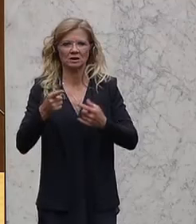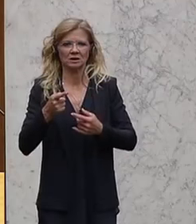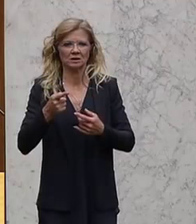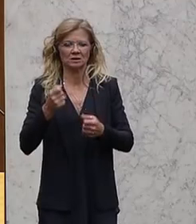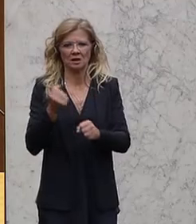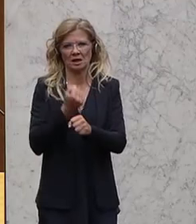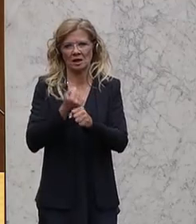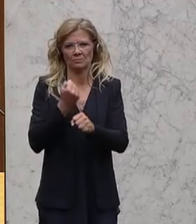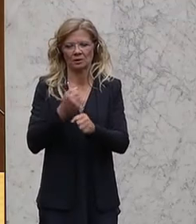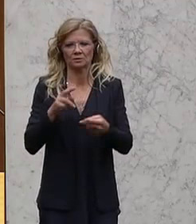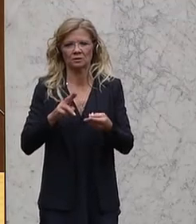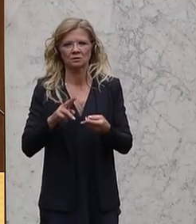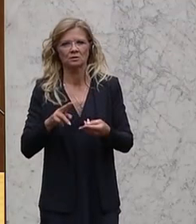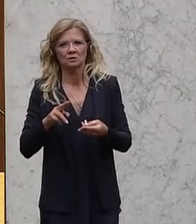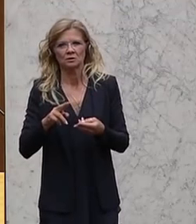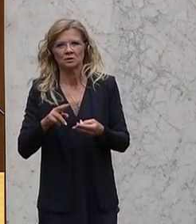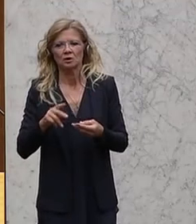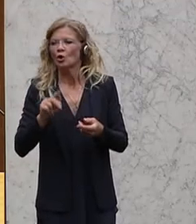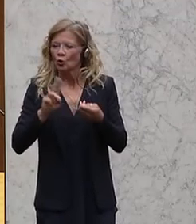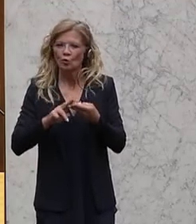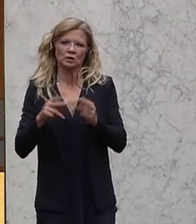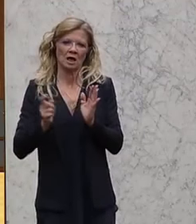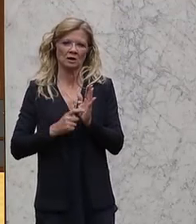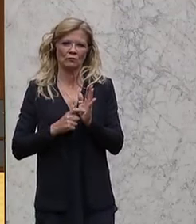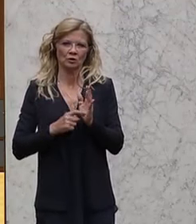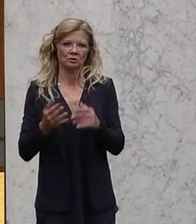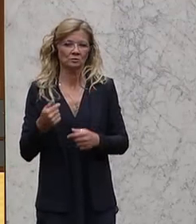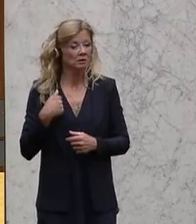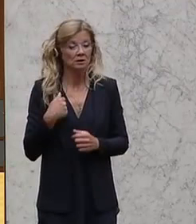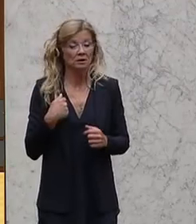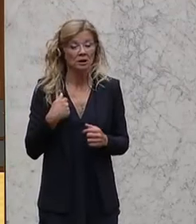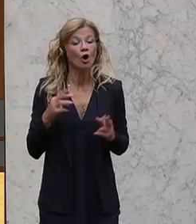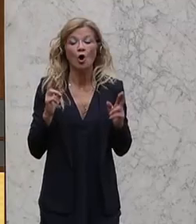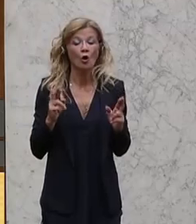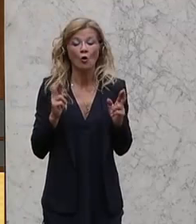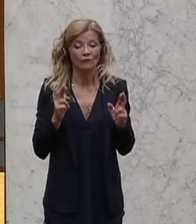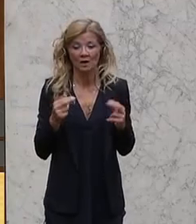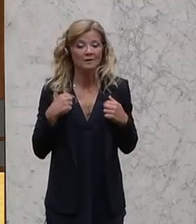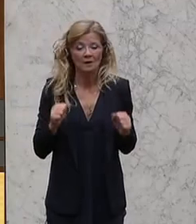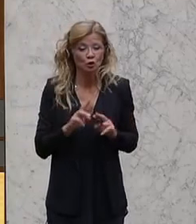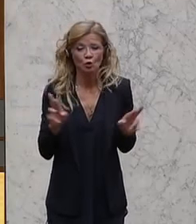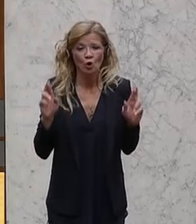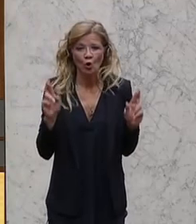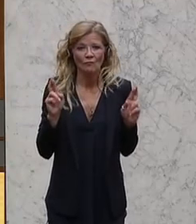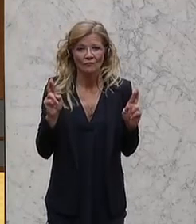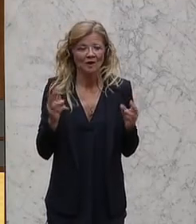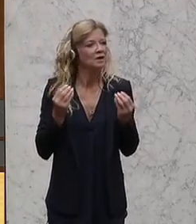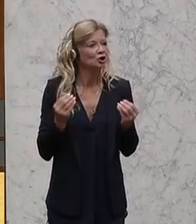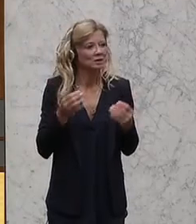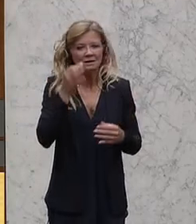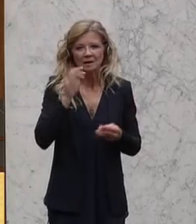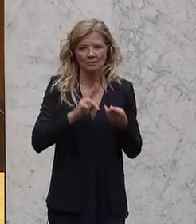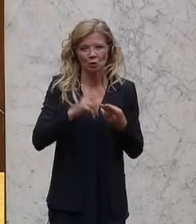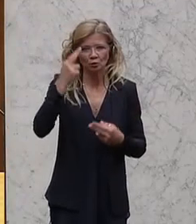kritische Personen einzuladen. Und ich kann nur hoffen, geschätzte Damen und Herren,